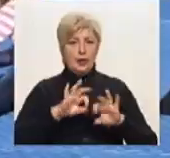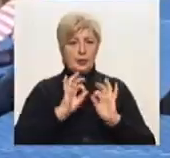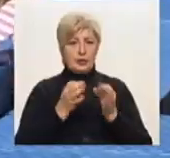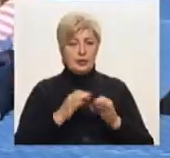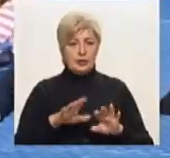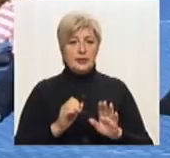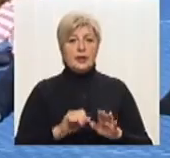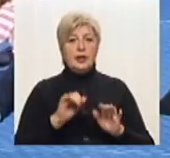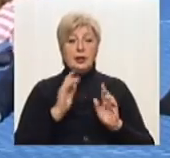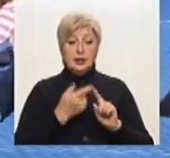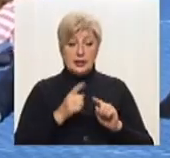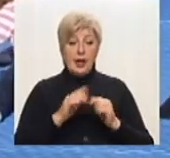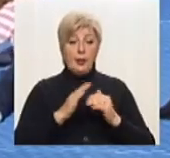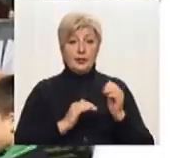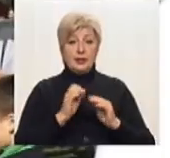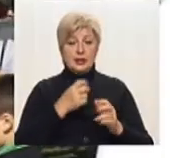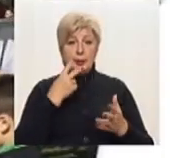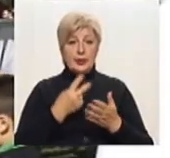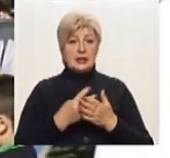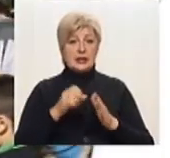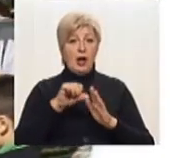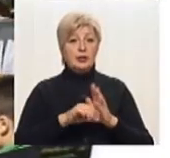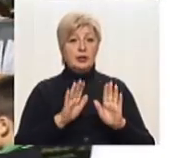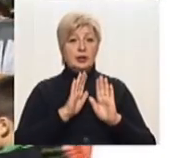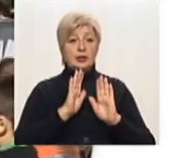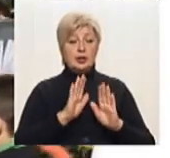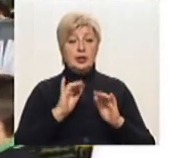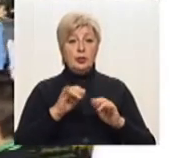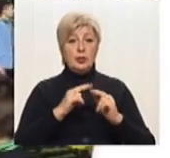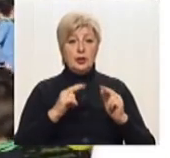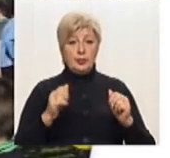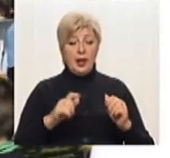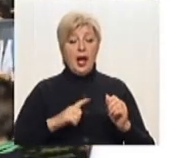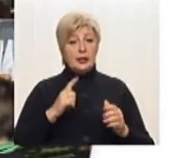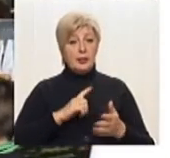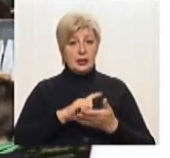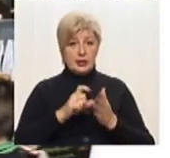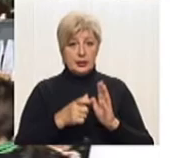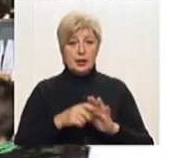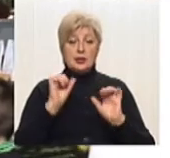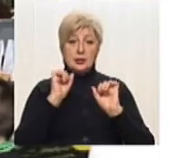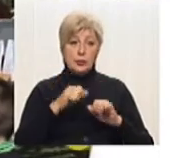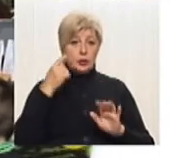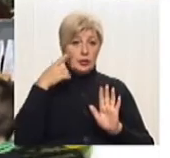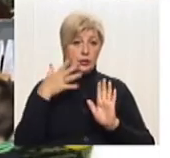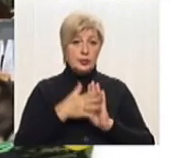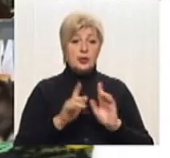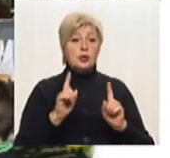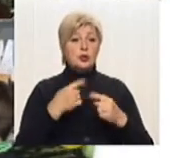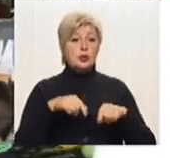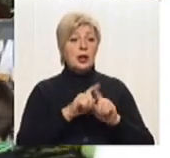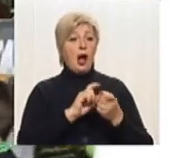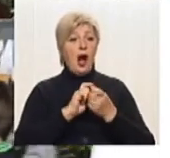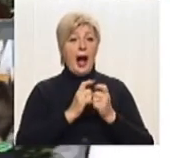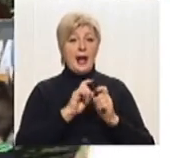представлена лише у Дніпрі, зазначив Ігор Снітівкер. На майстер-класі вони можуть зрозуміти, що таке Айкідо, зрозуміти, що це